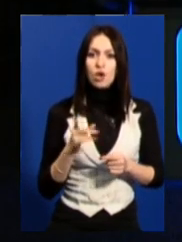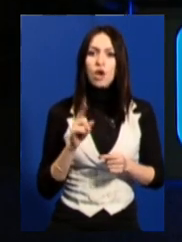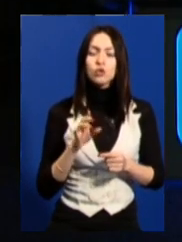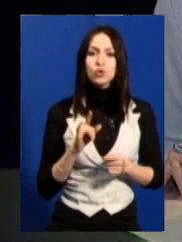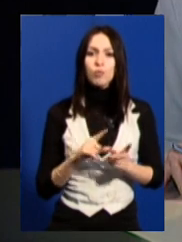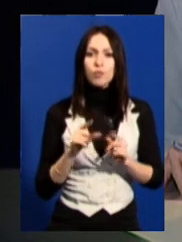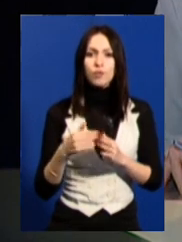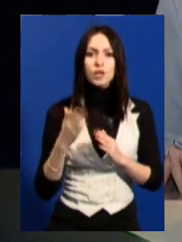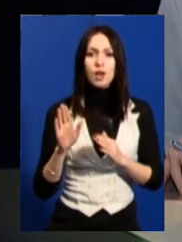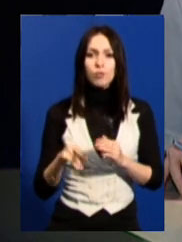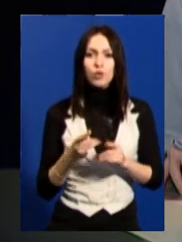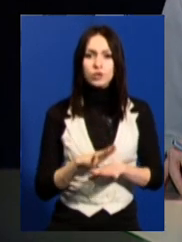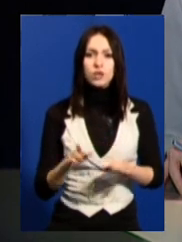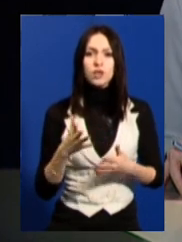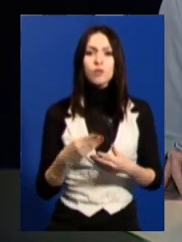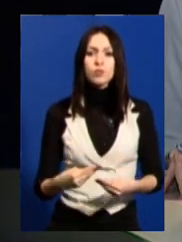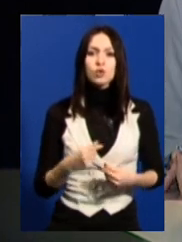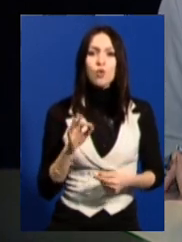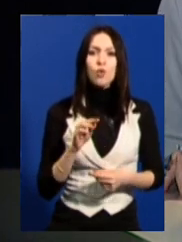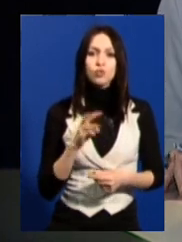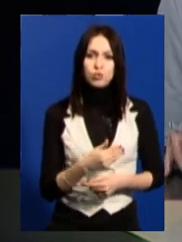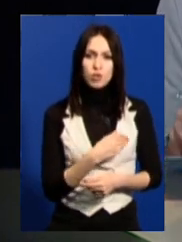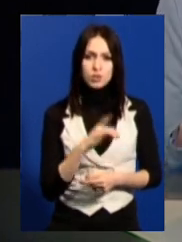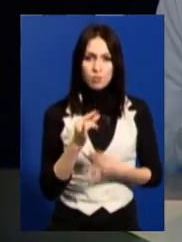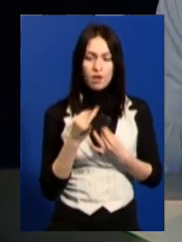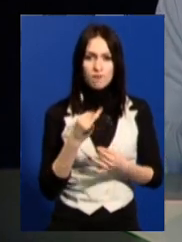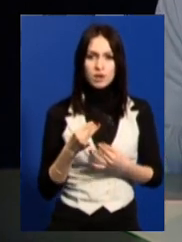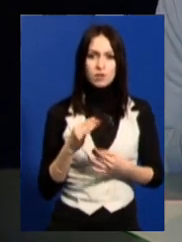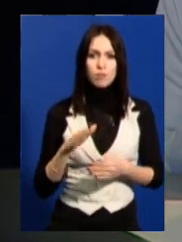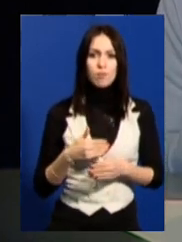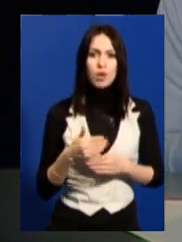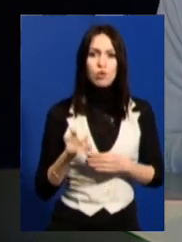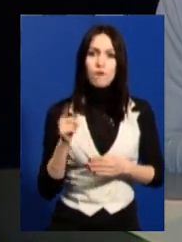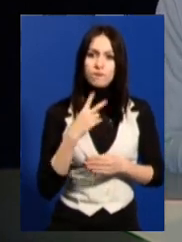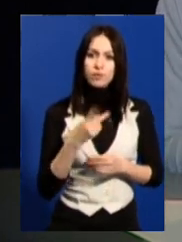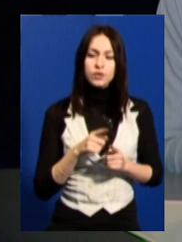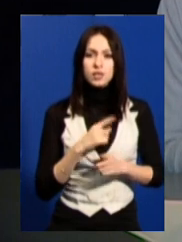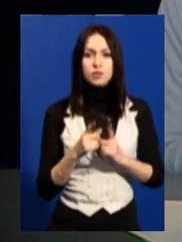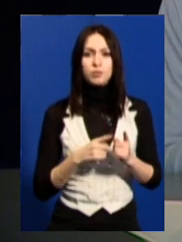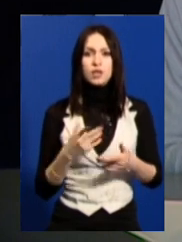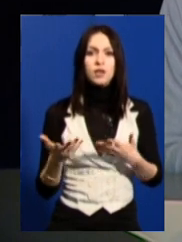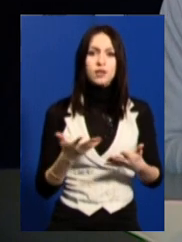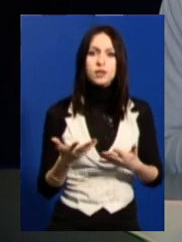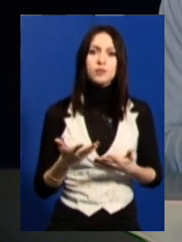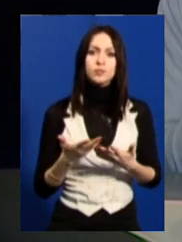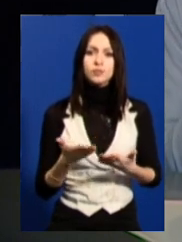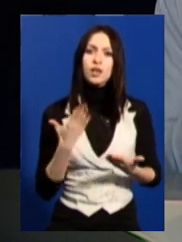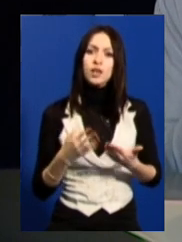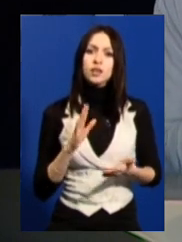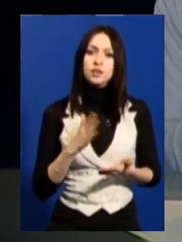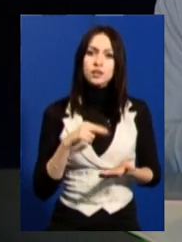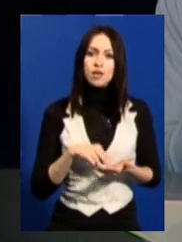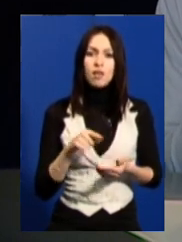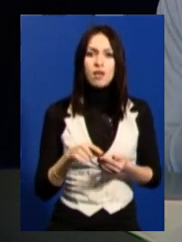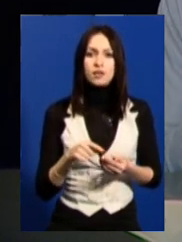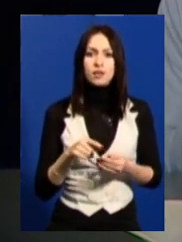додому? Які враження, про що хотіло говорити потім? Ви бачили ці змінниці якісь? Чи стали вони носіями